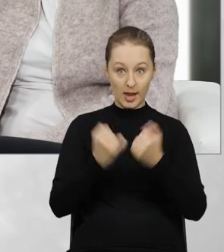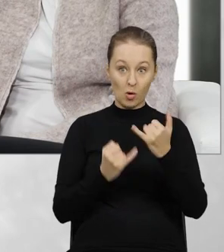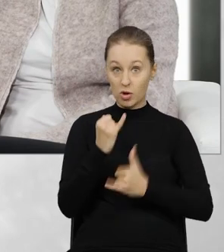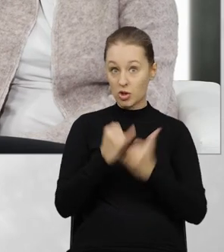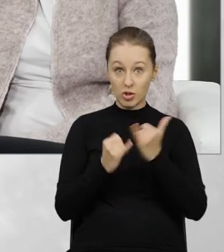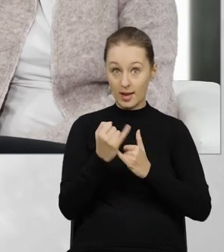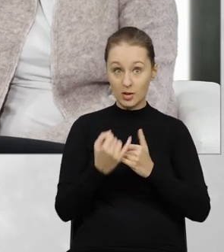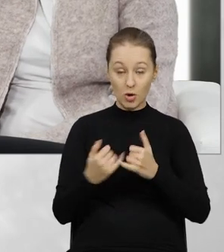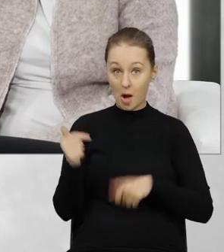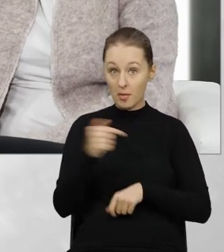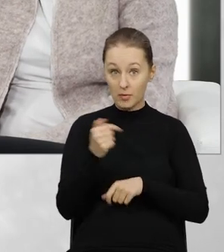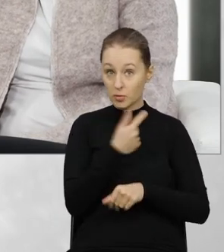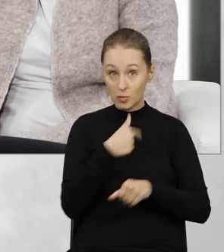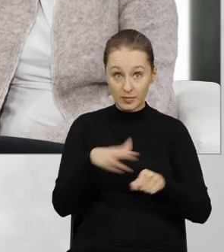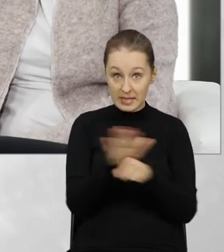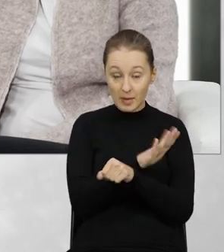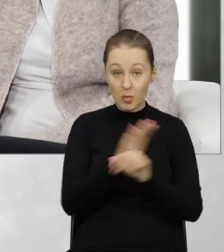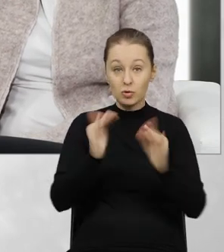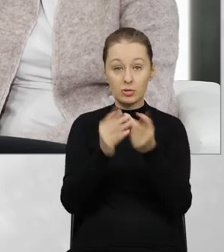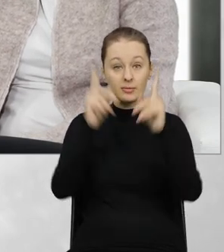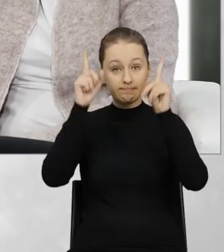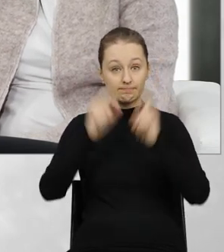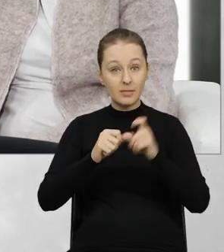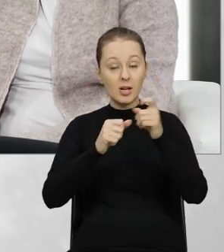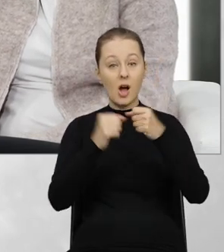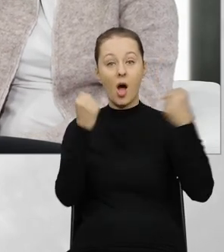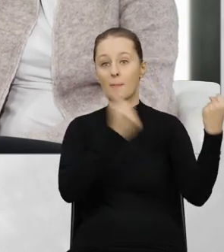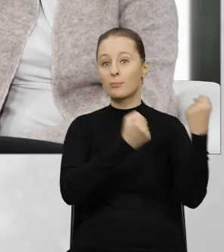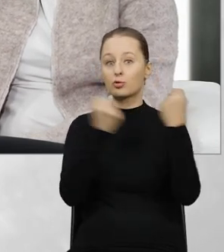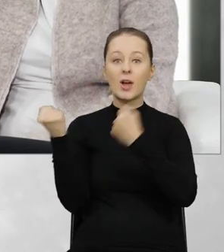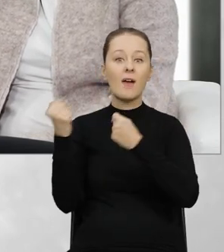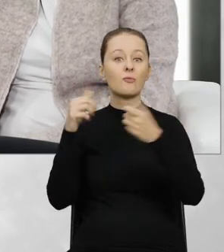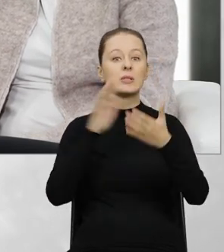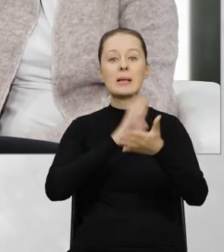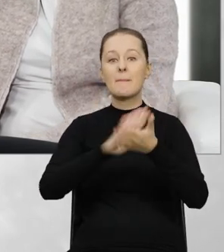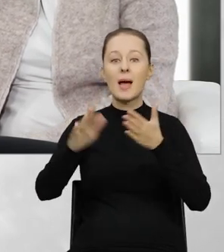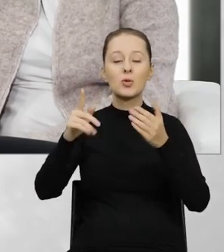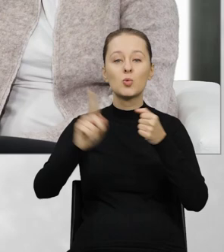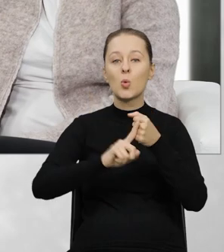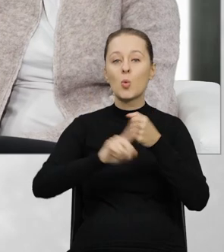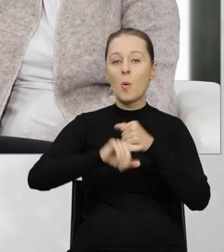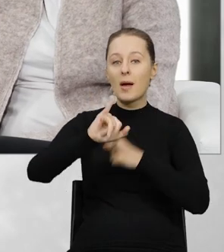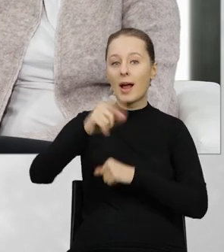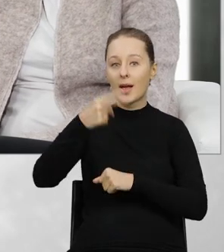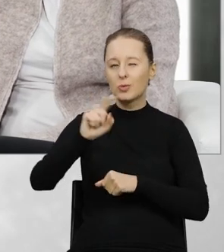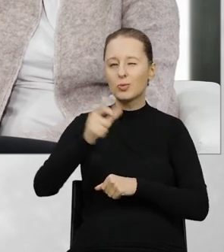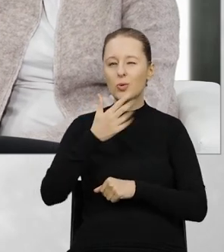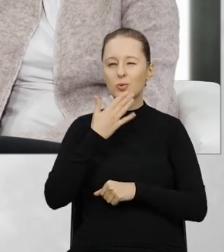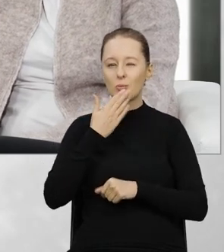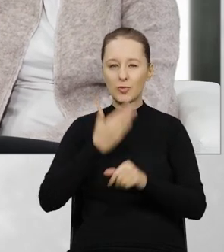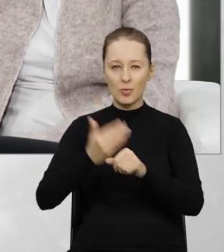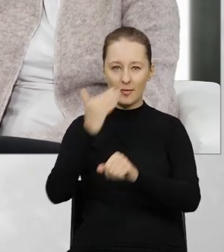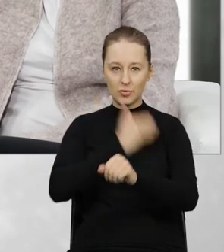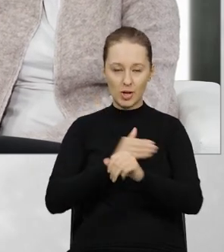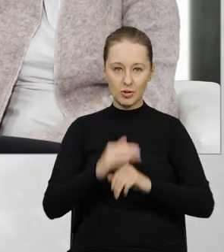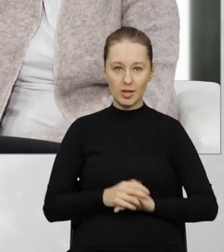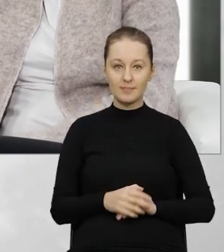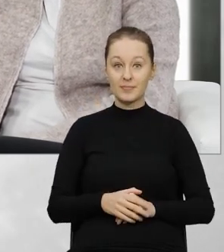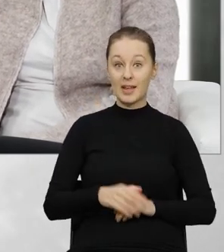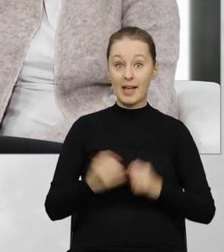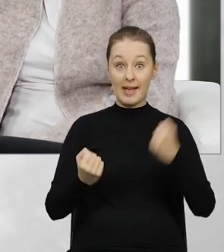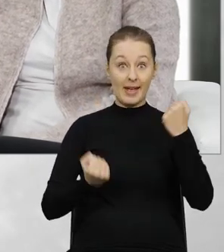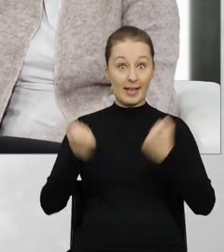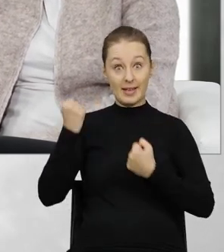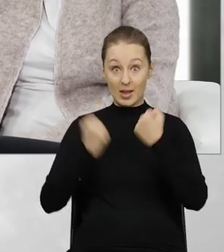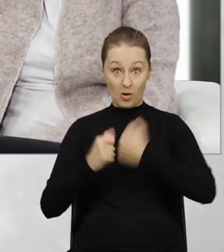obowiązków, czyli za rozpoczęcie przewozu bez numeru referencyjnego, to o czym wspominałam wcześniej, że